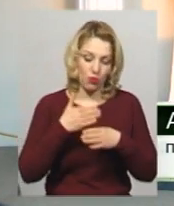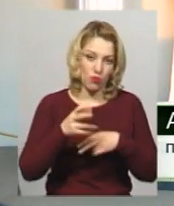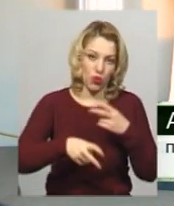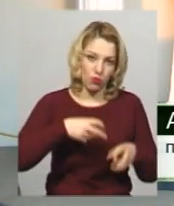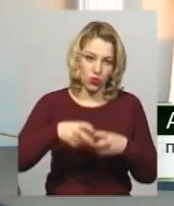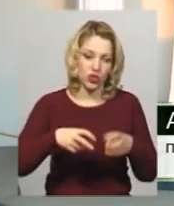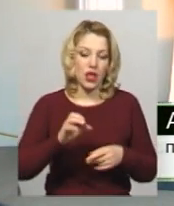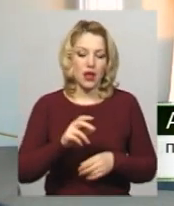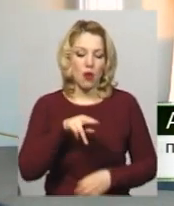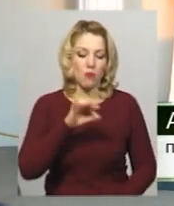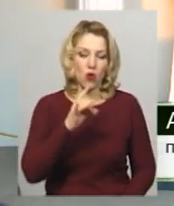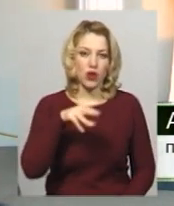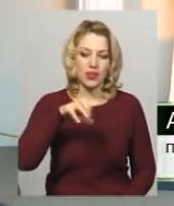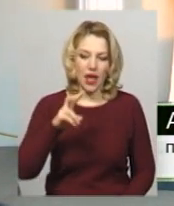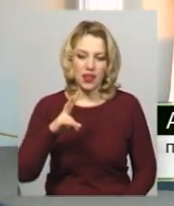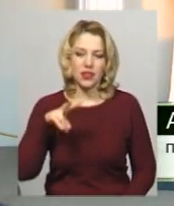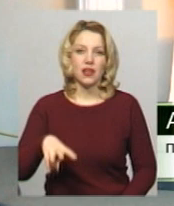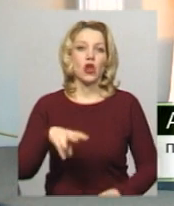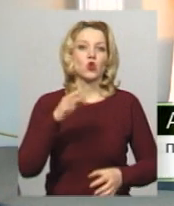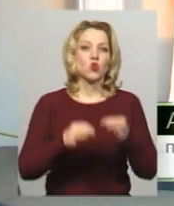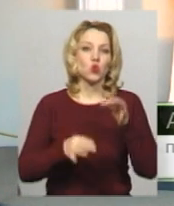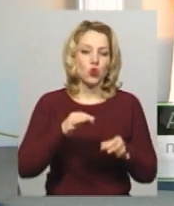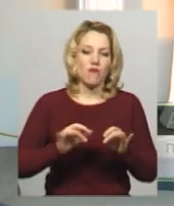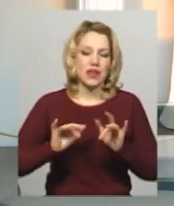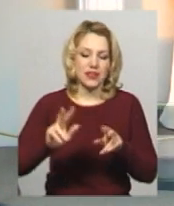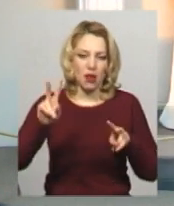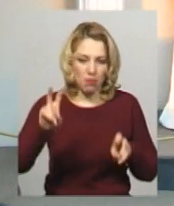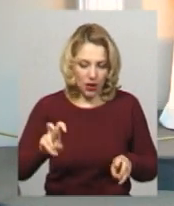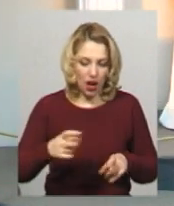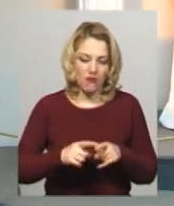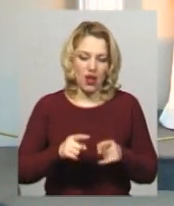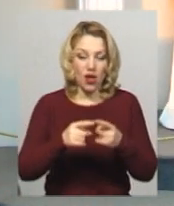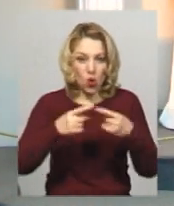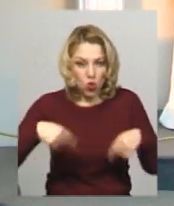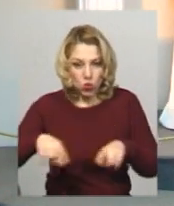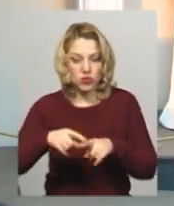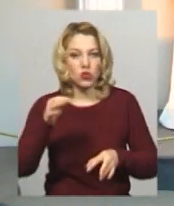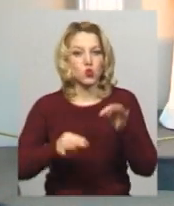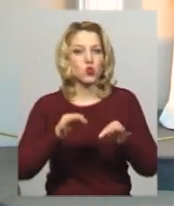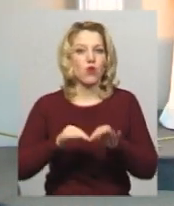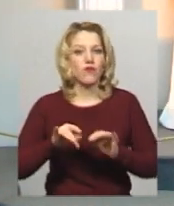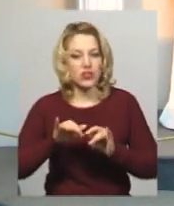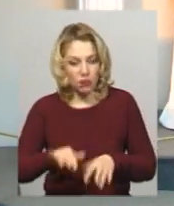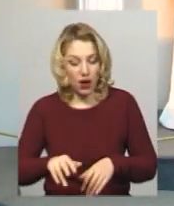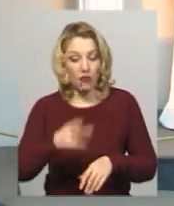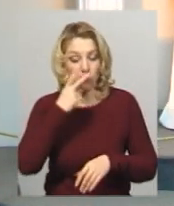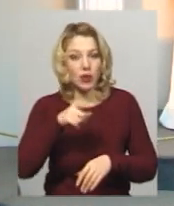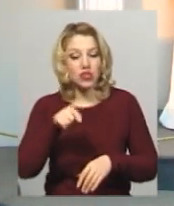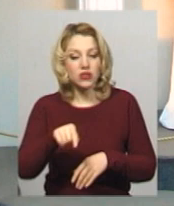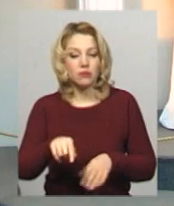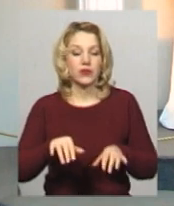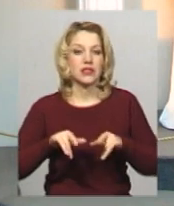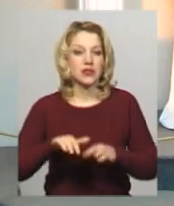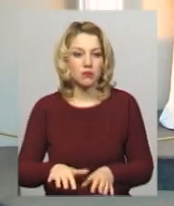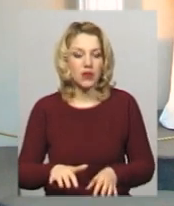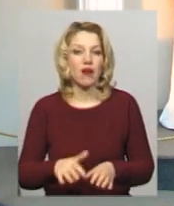судового влада в розділі інформації щодо розгляду справ, ви можете побачити усі справи, які знаходяться в судах